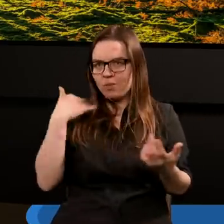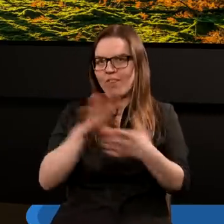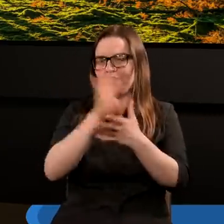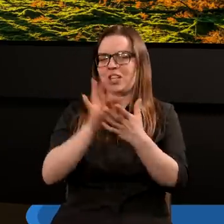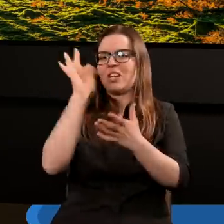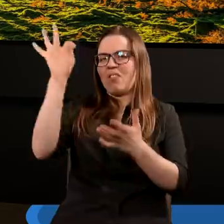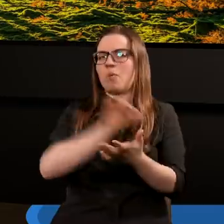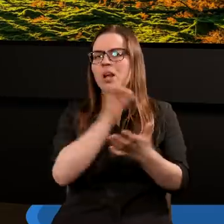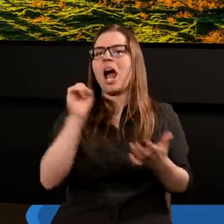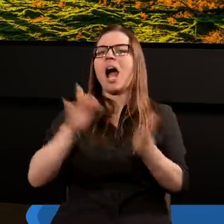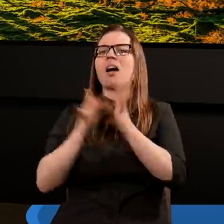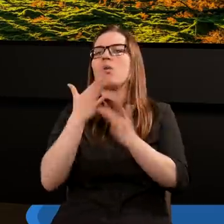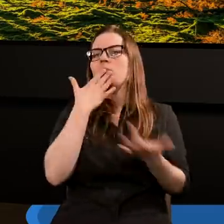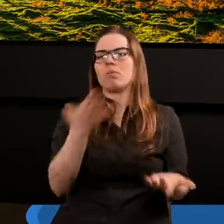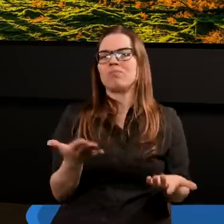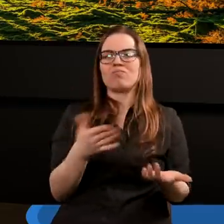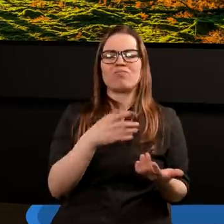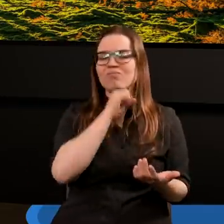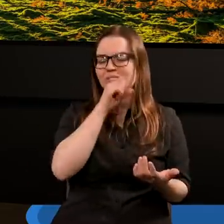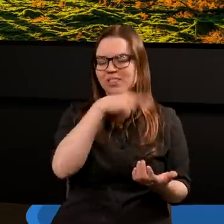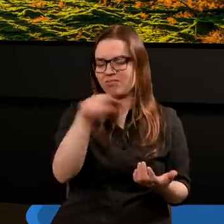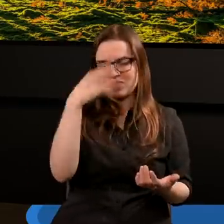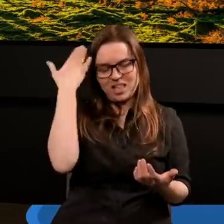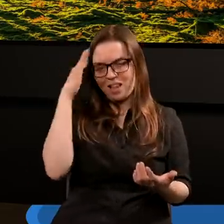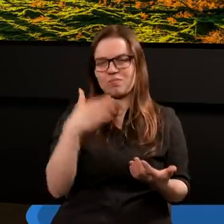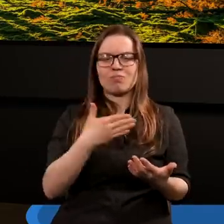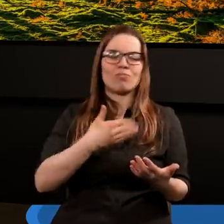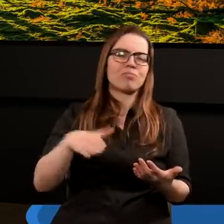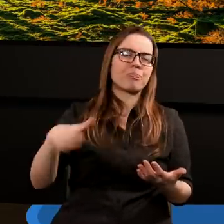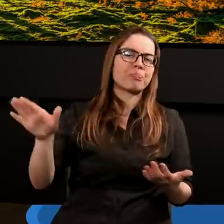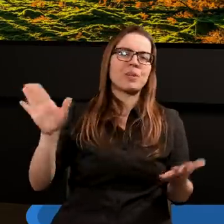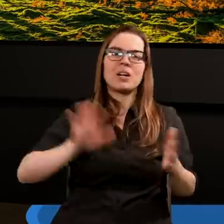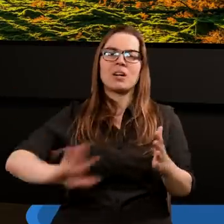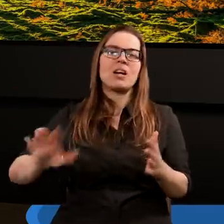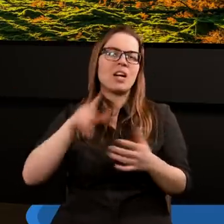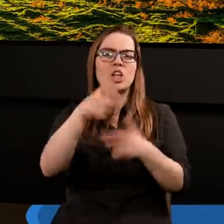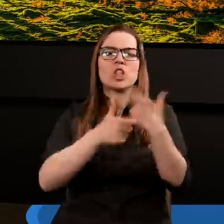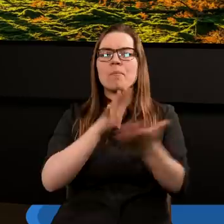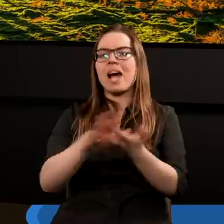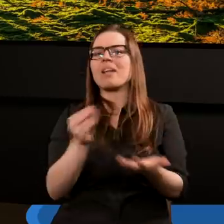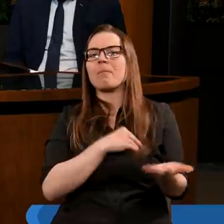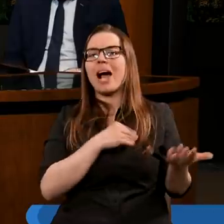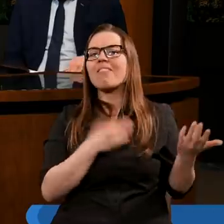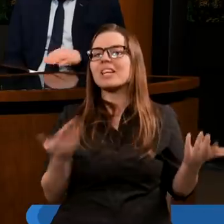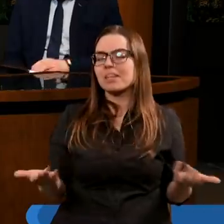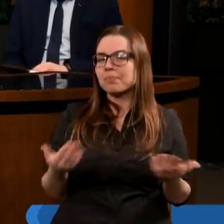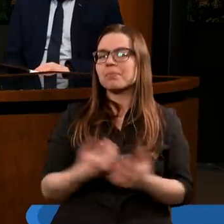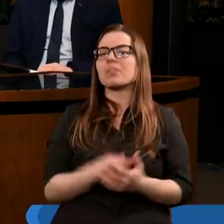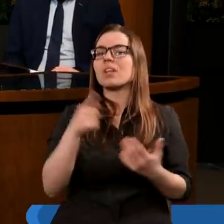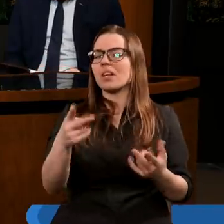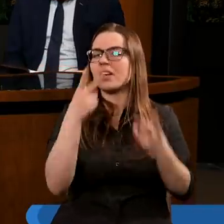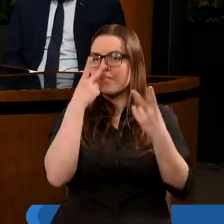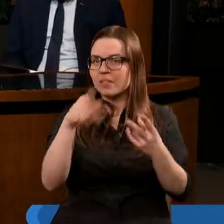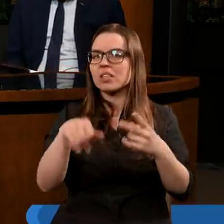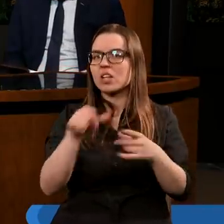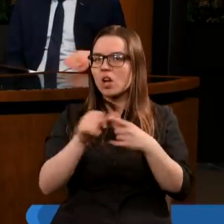imieniu. A Pan Jezus mówi, no nigdy Was nie znałem, idźcie precz ode mnie, Wy, którzy czynicie bezprawie. Więc znowu